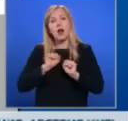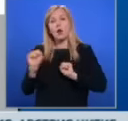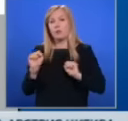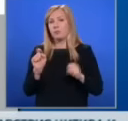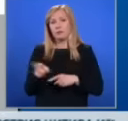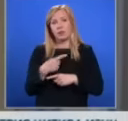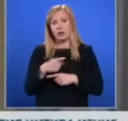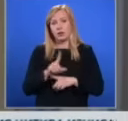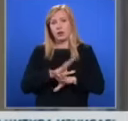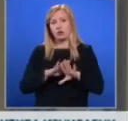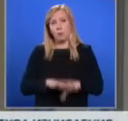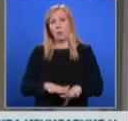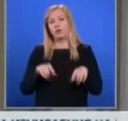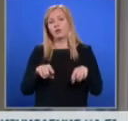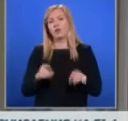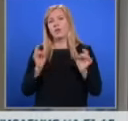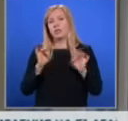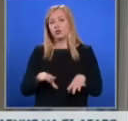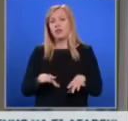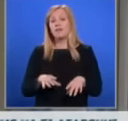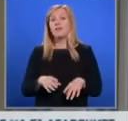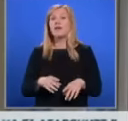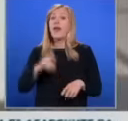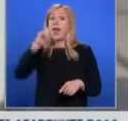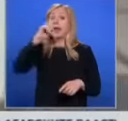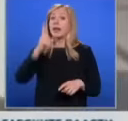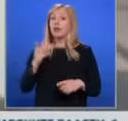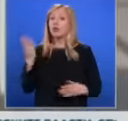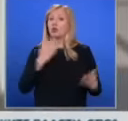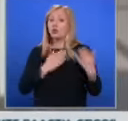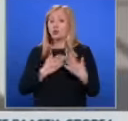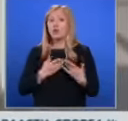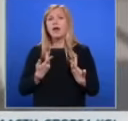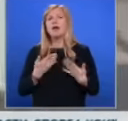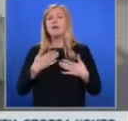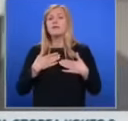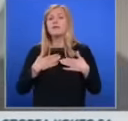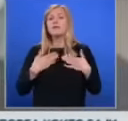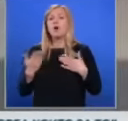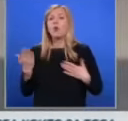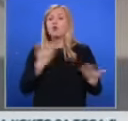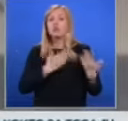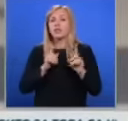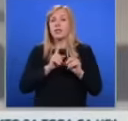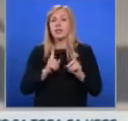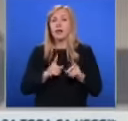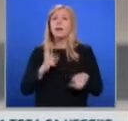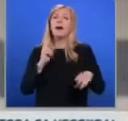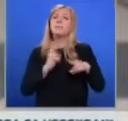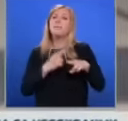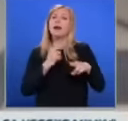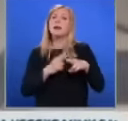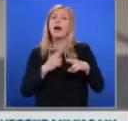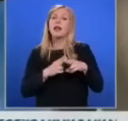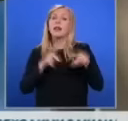елитно столично училище. Директорката обясни, че в училището няма метал-детектор, нито има практика да се проверяват раниците на